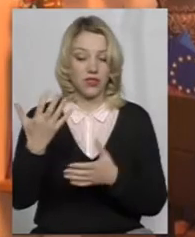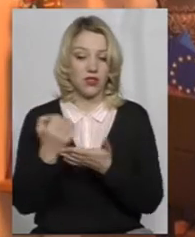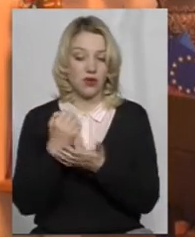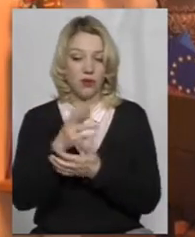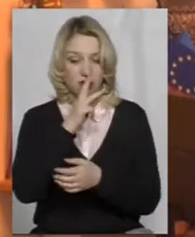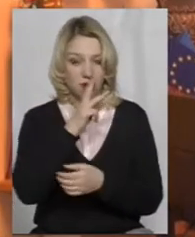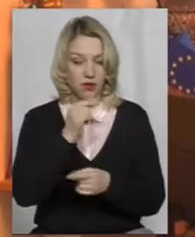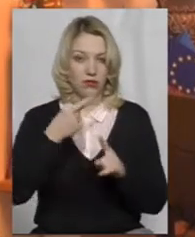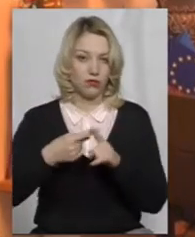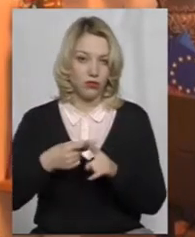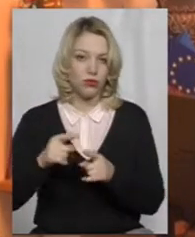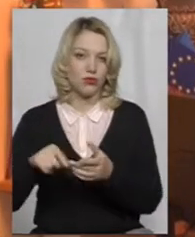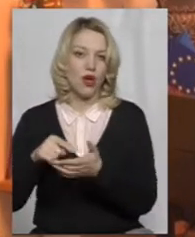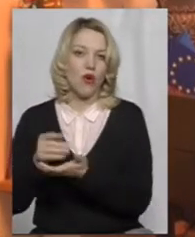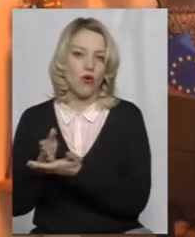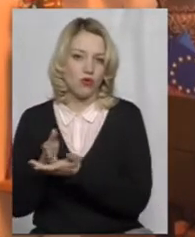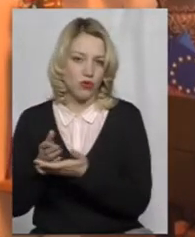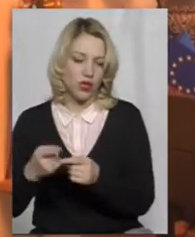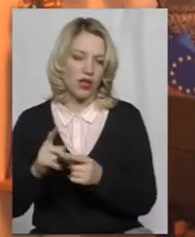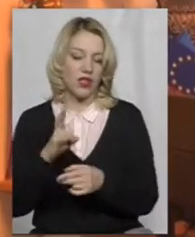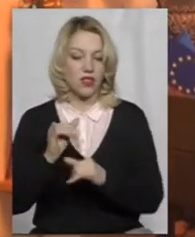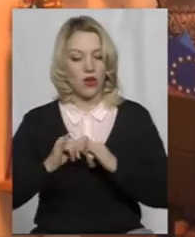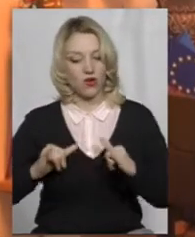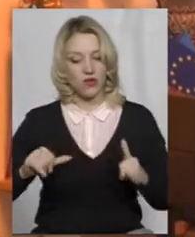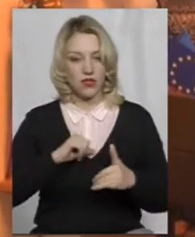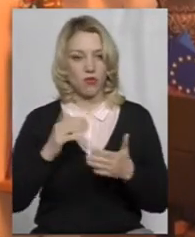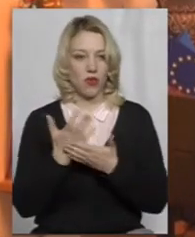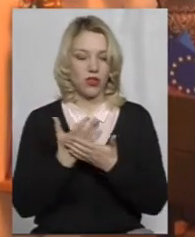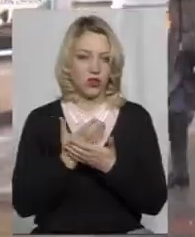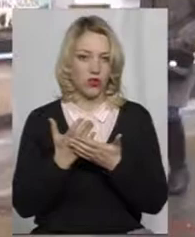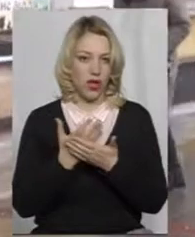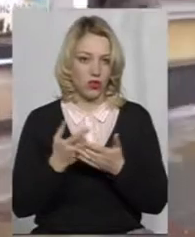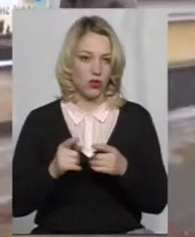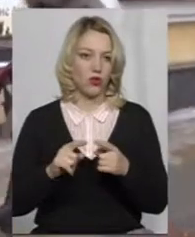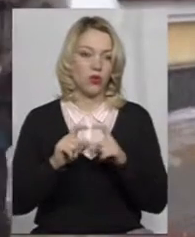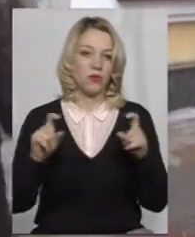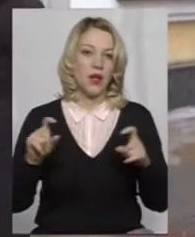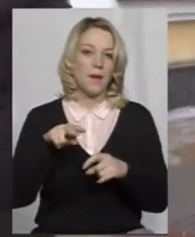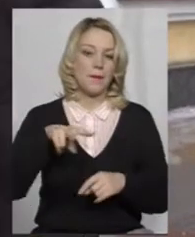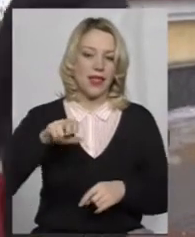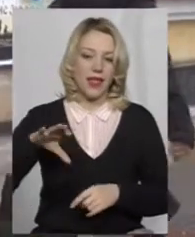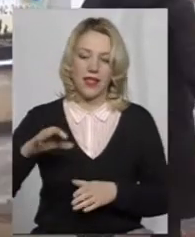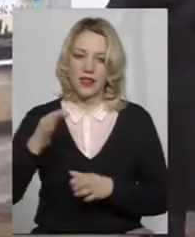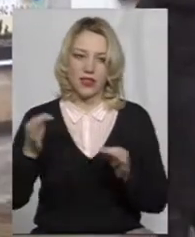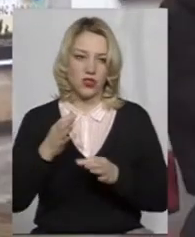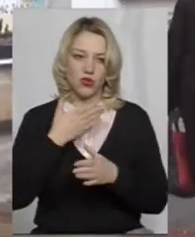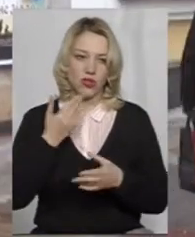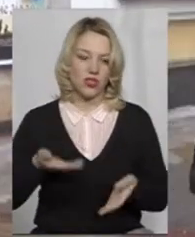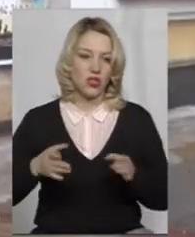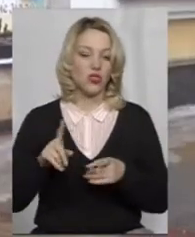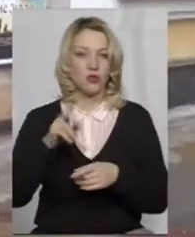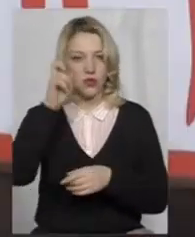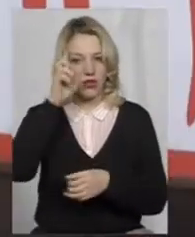платять комунальні, то на розвиток самого кінотеатру «Планета» не залишається нічого. Або державні кінотеатри функціонували та були